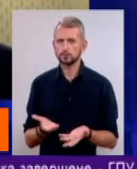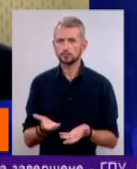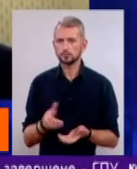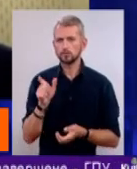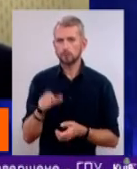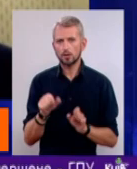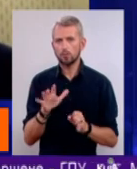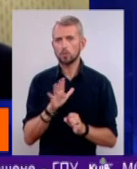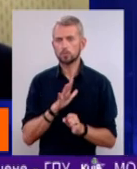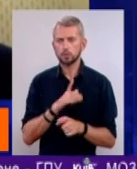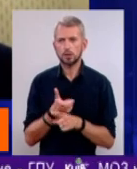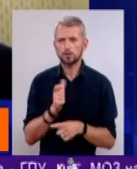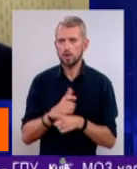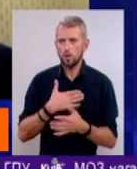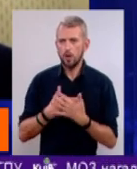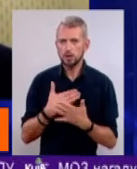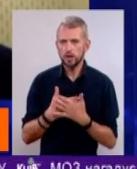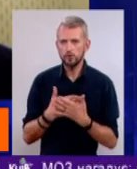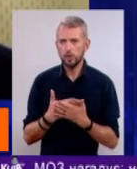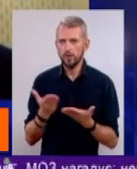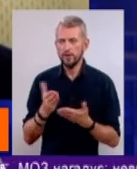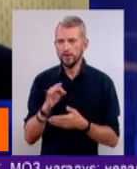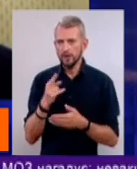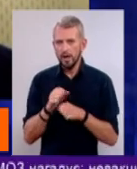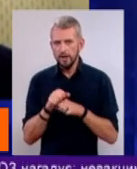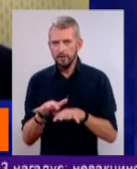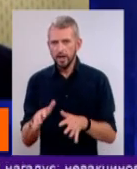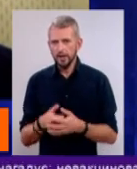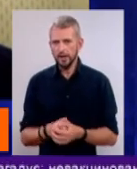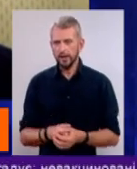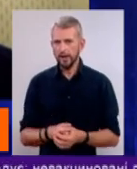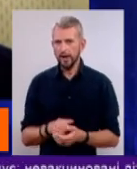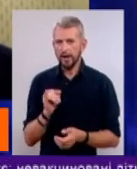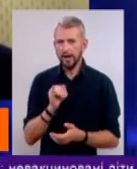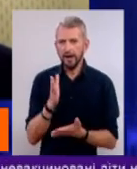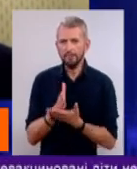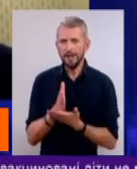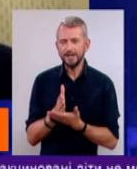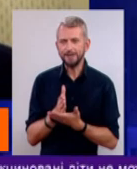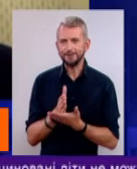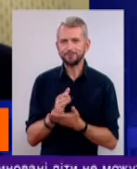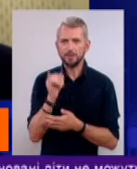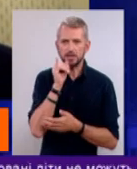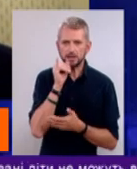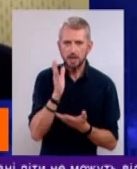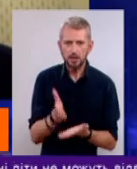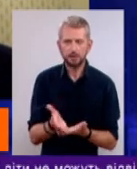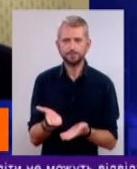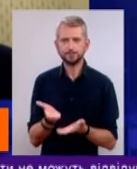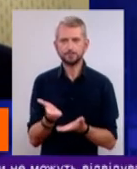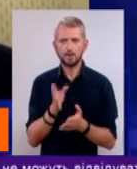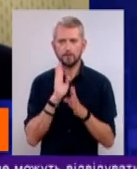людина може бути надзвичайно активною в тій чи іншій соціальній мережі, і мати там інстаграм, і